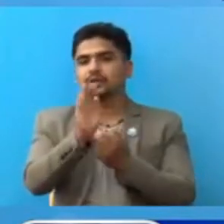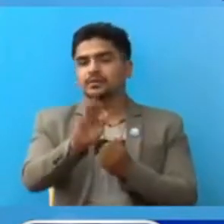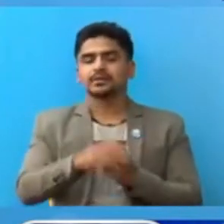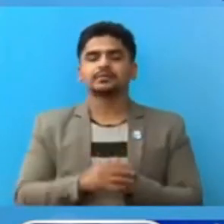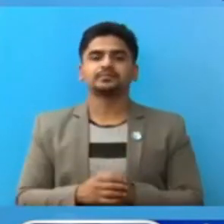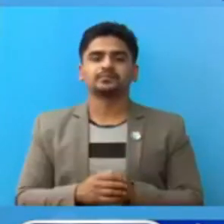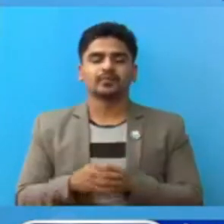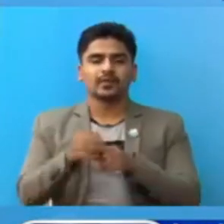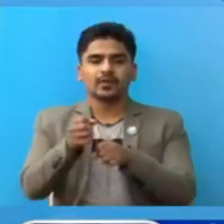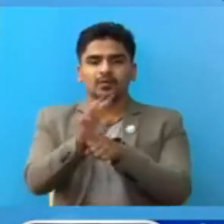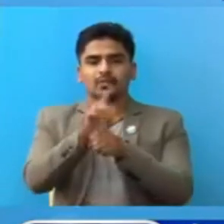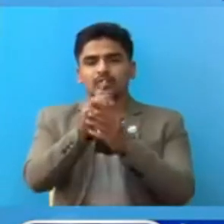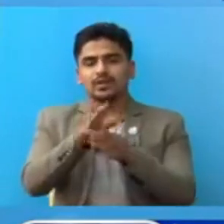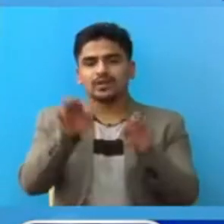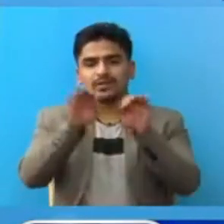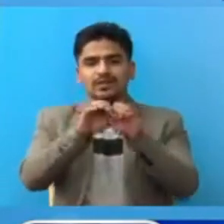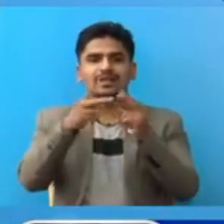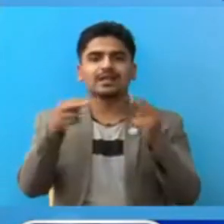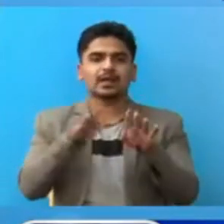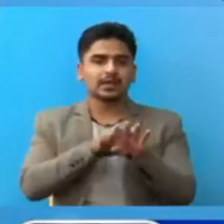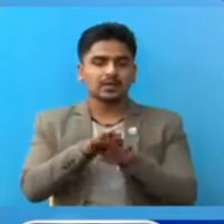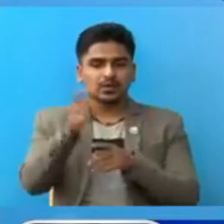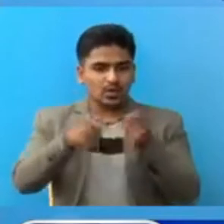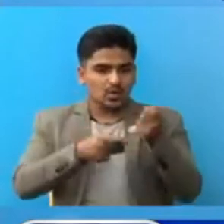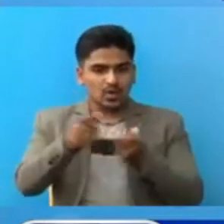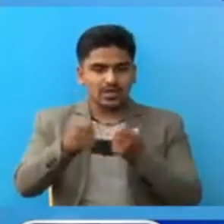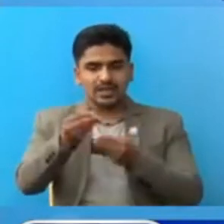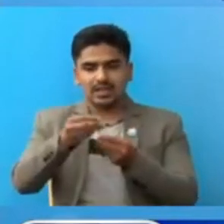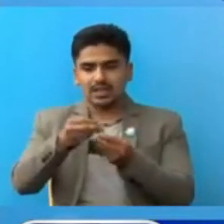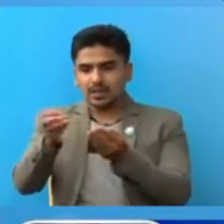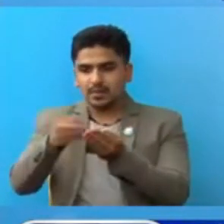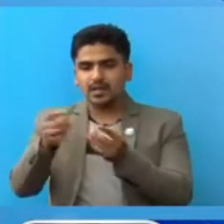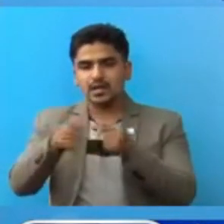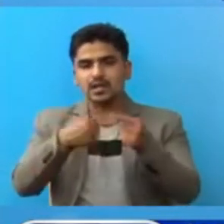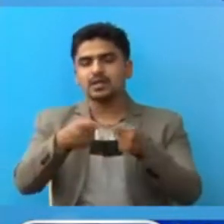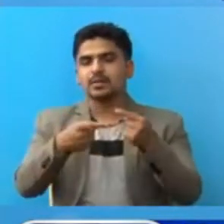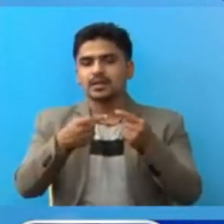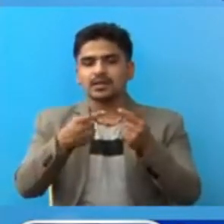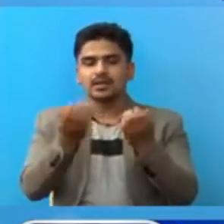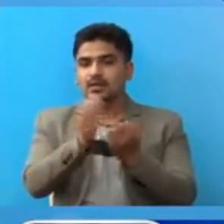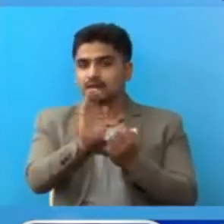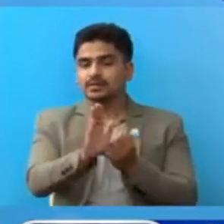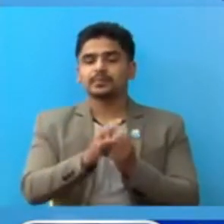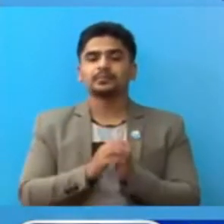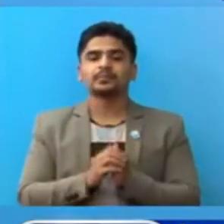छा कोबीड उन्नाई संबंदे सामाईगरी हरू को खरीत तता बितरण नियमीत गरिदे आएको छा